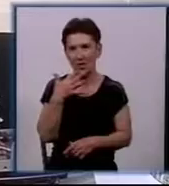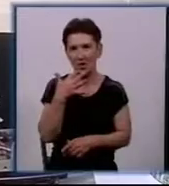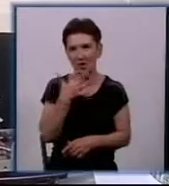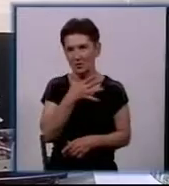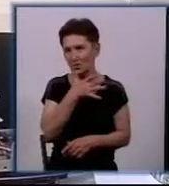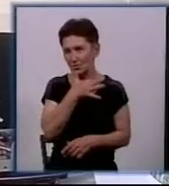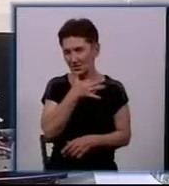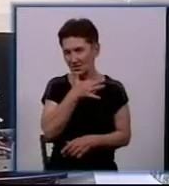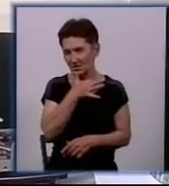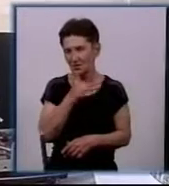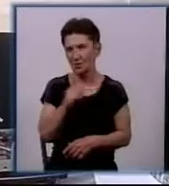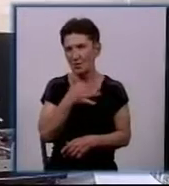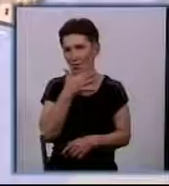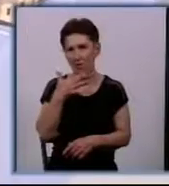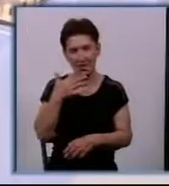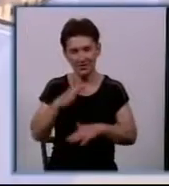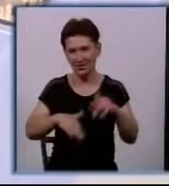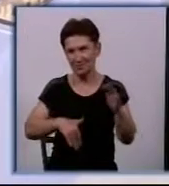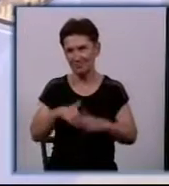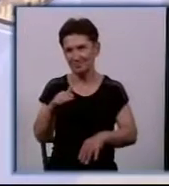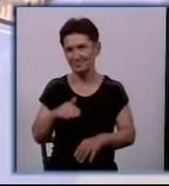йде, багато ручної праці.